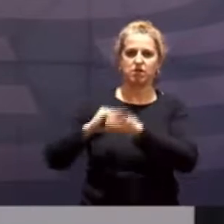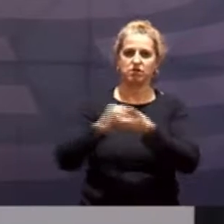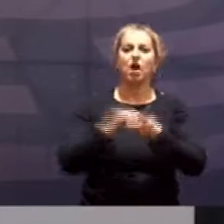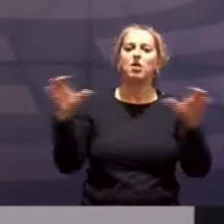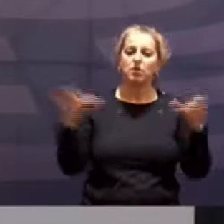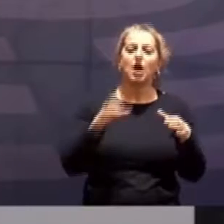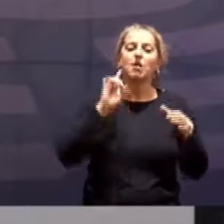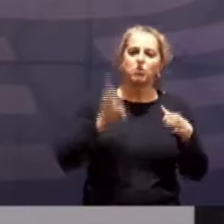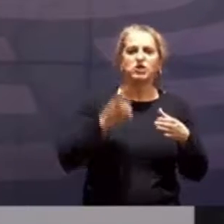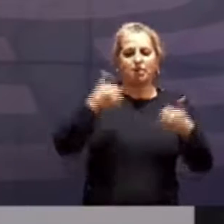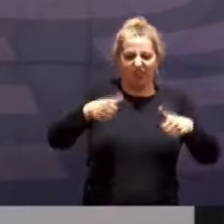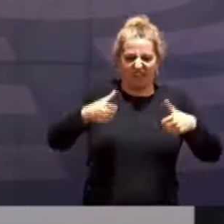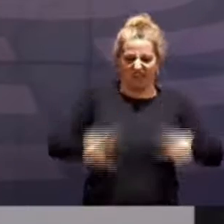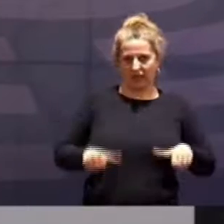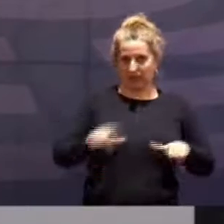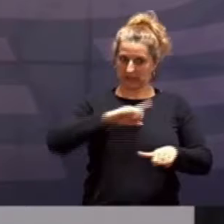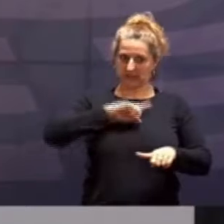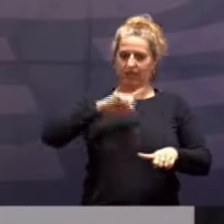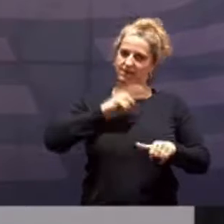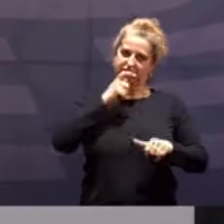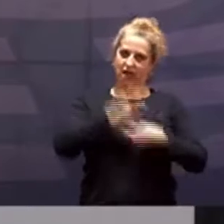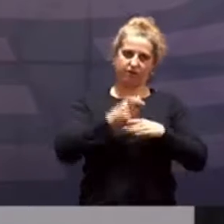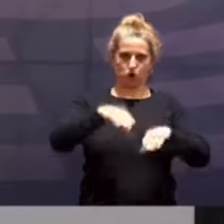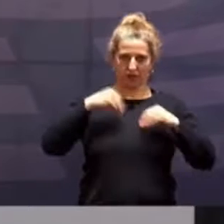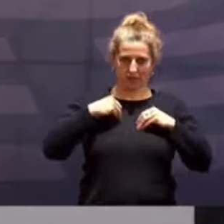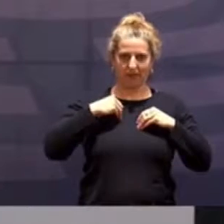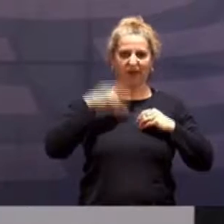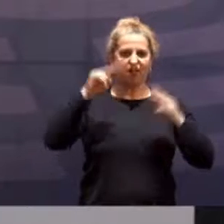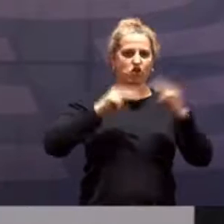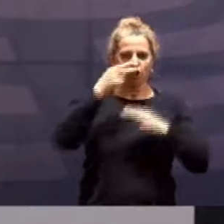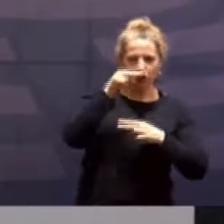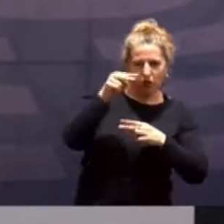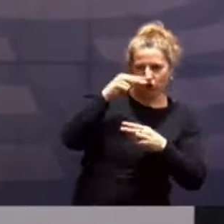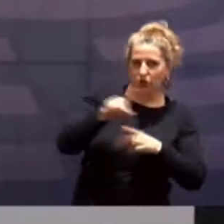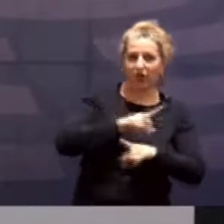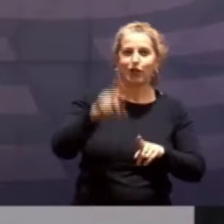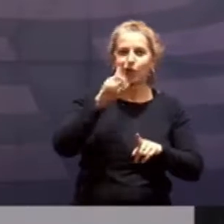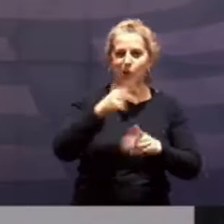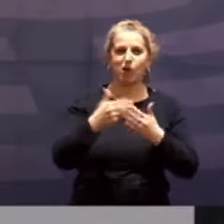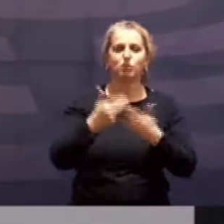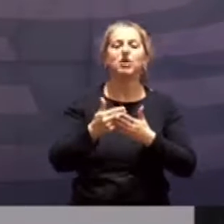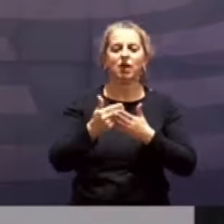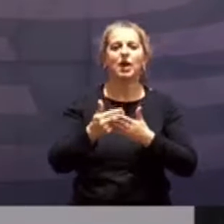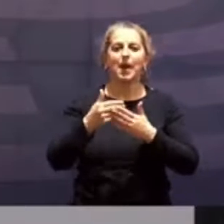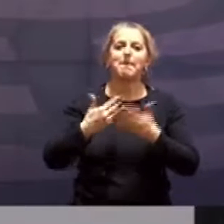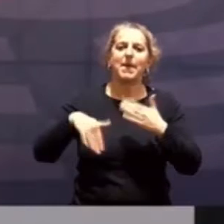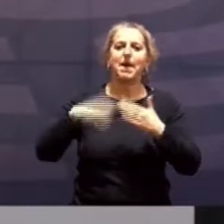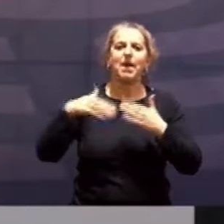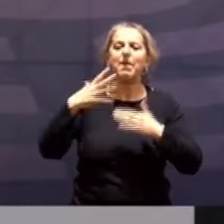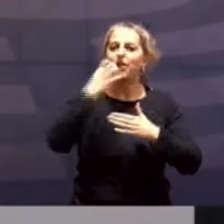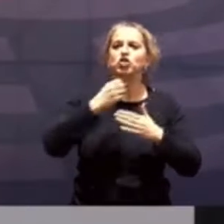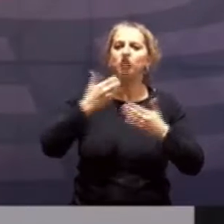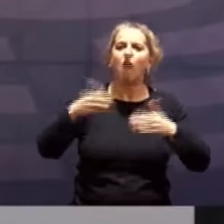verpflichten müssen, gemeinsam verschiedene Faktoren im Blick zu behalten, um nicht nur getrieben von lauter werdenden und durchaus